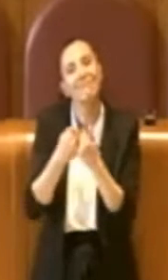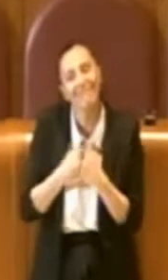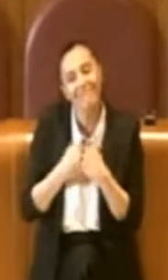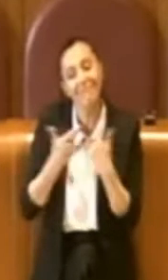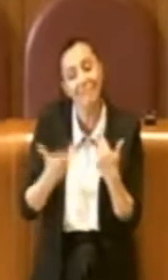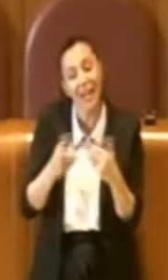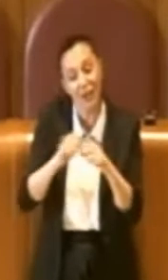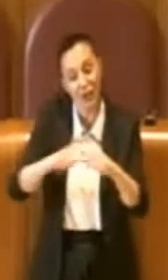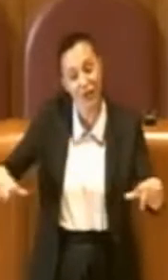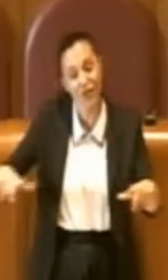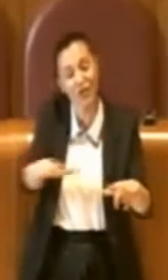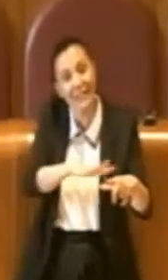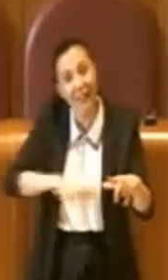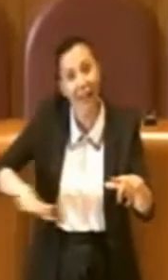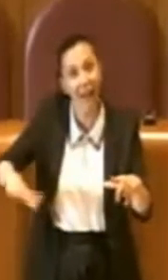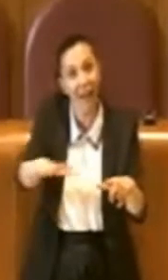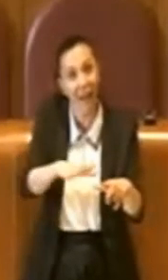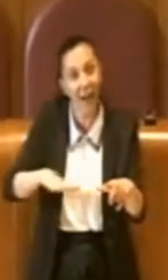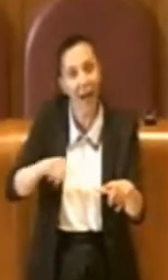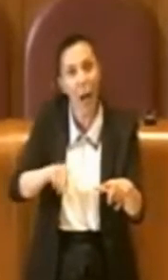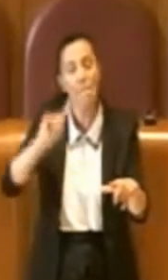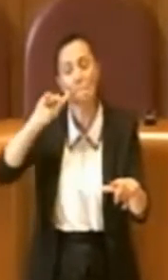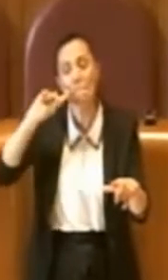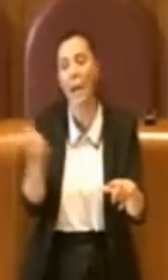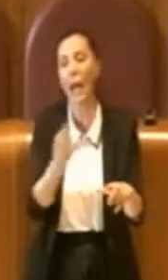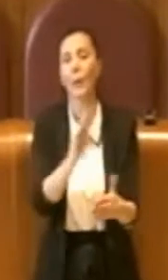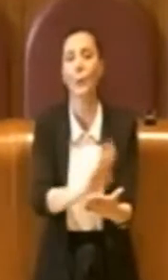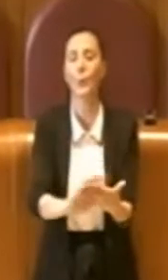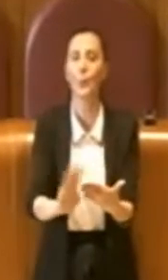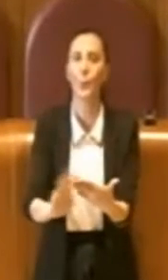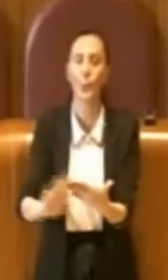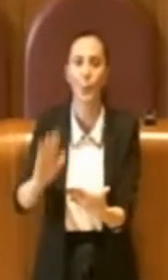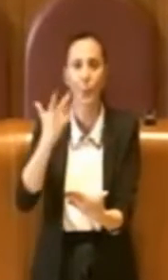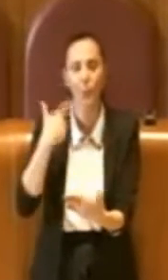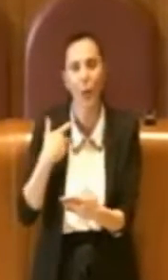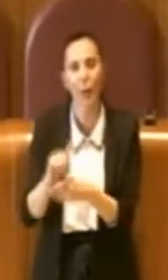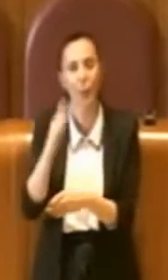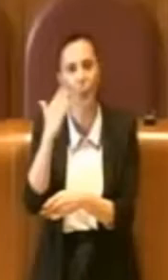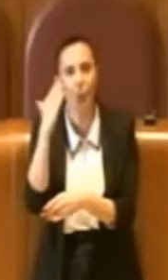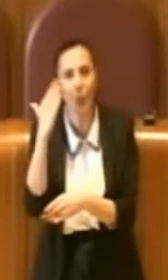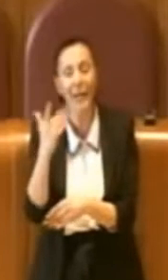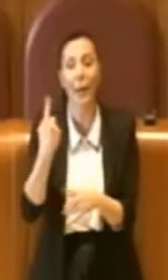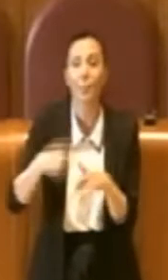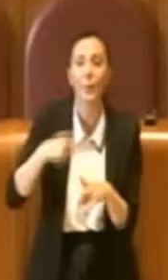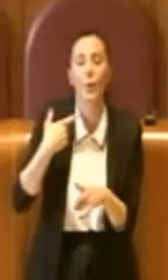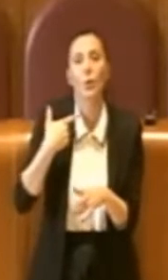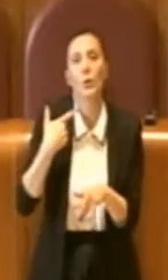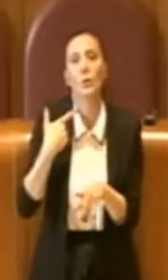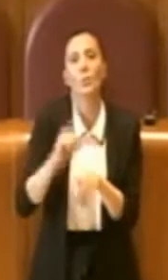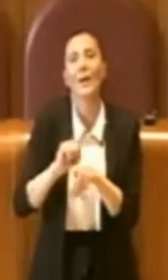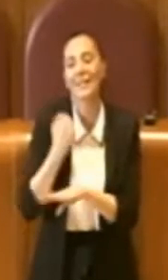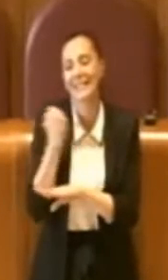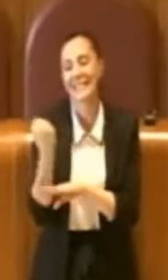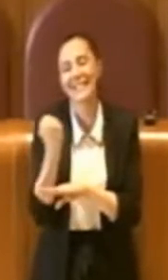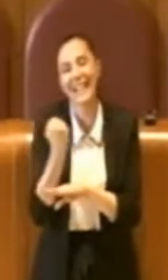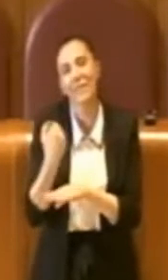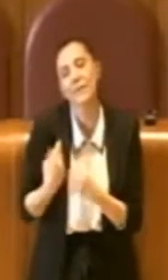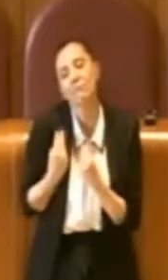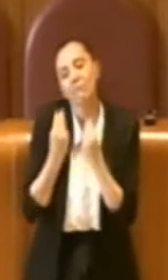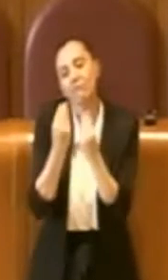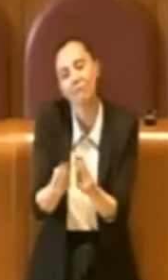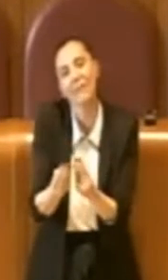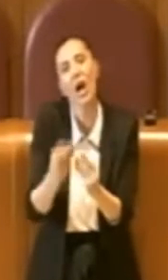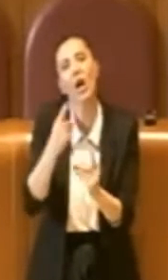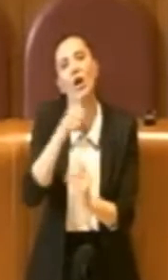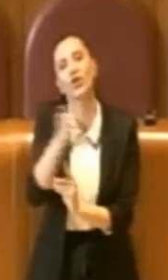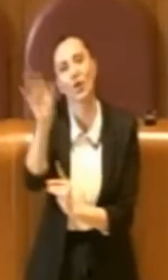città sia meglio pulita, meglio servita nei confronti